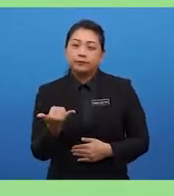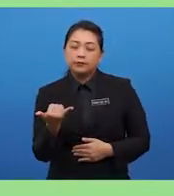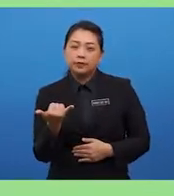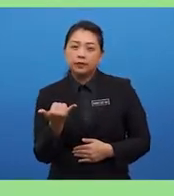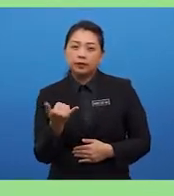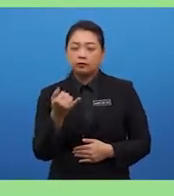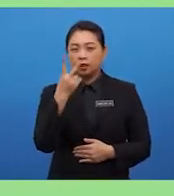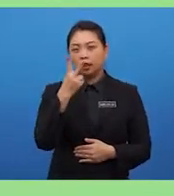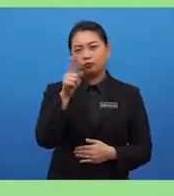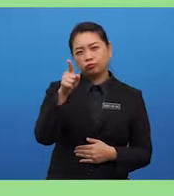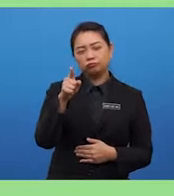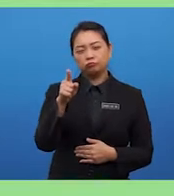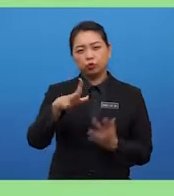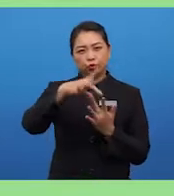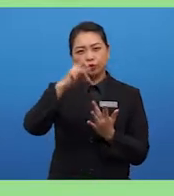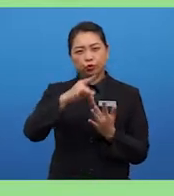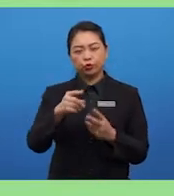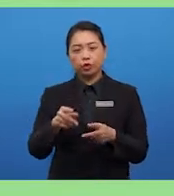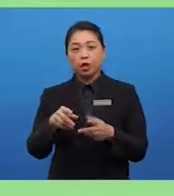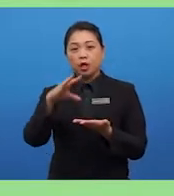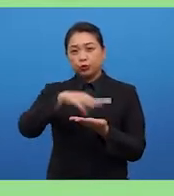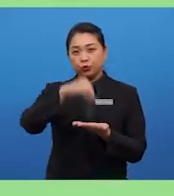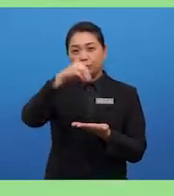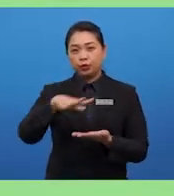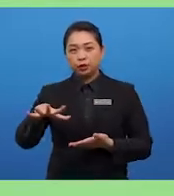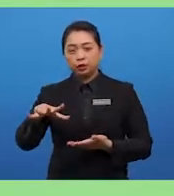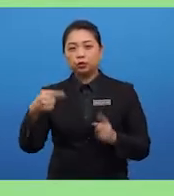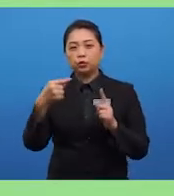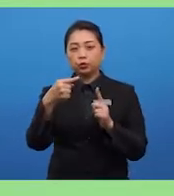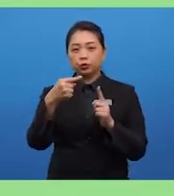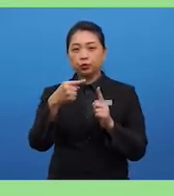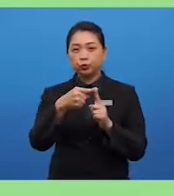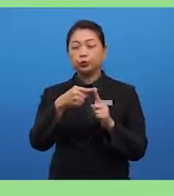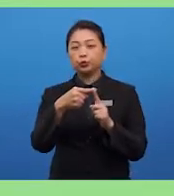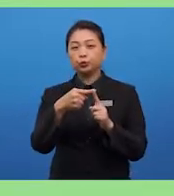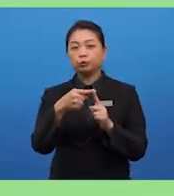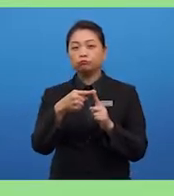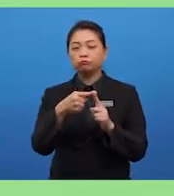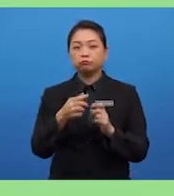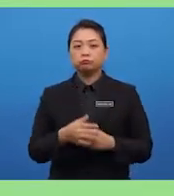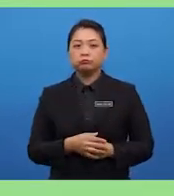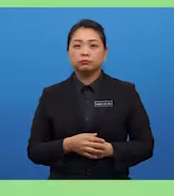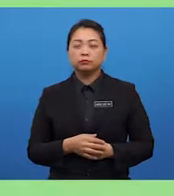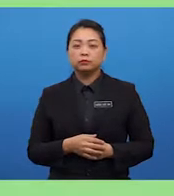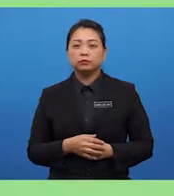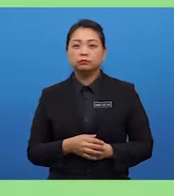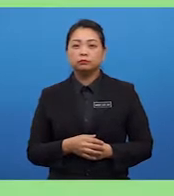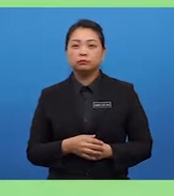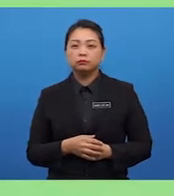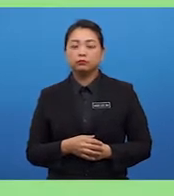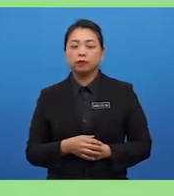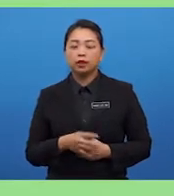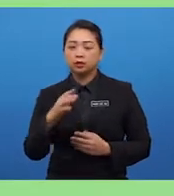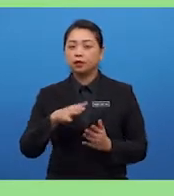chosen student to professor ratio as the most important